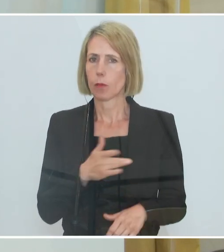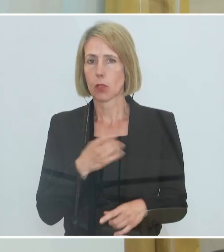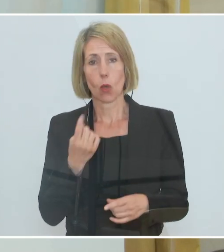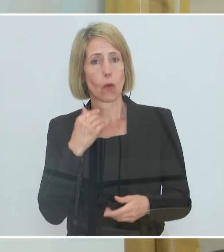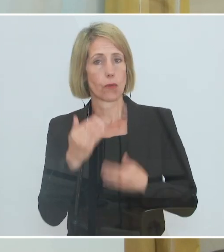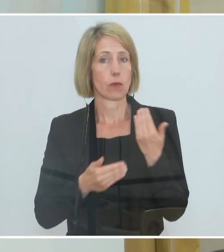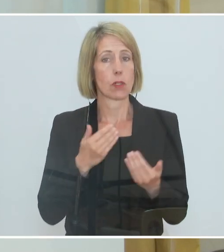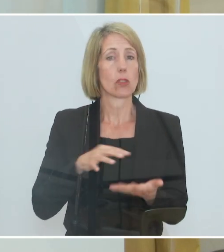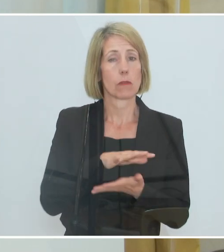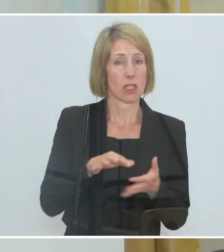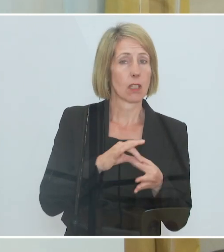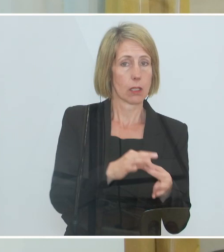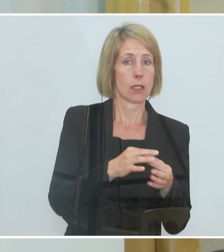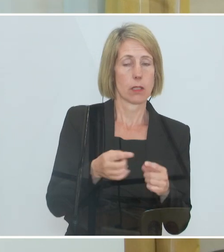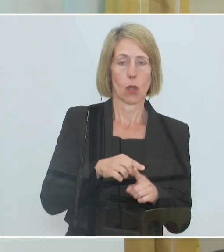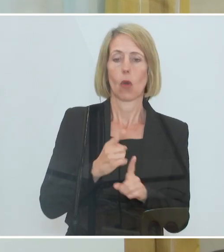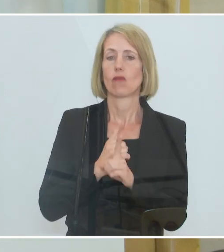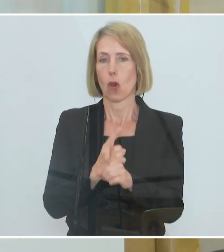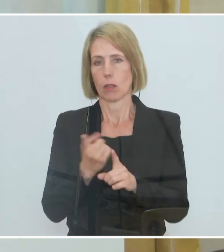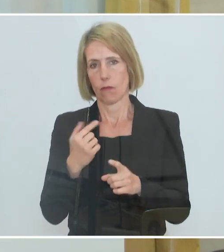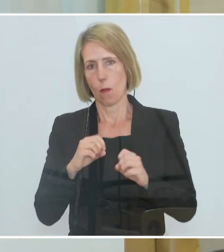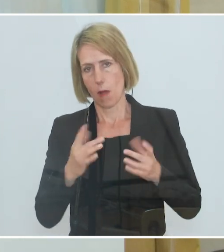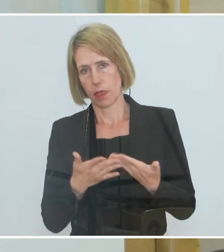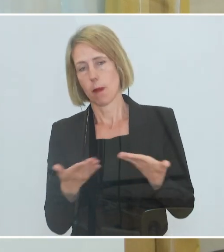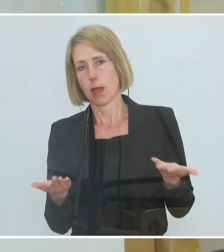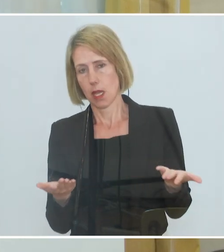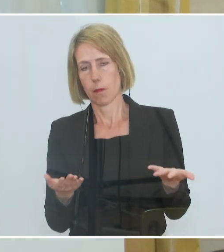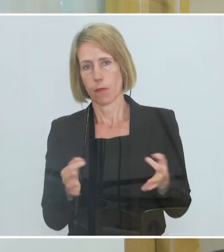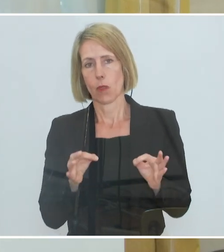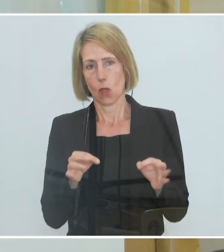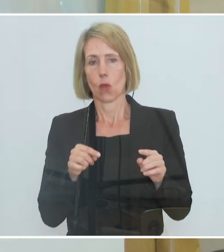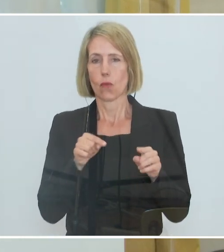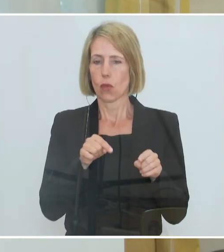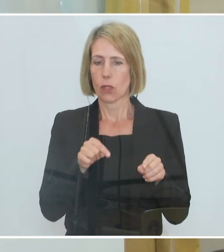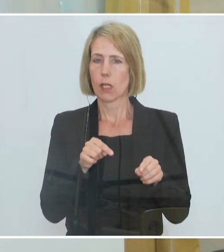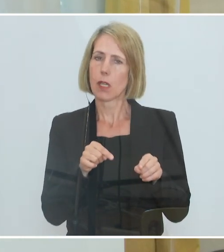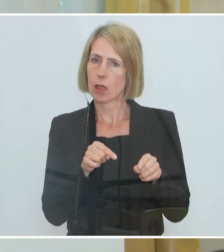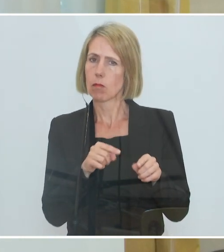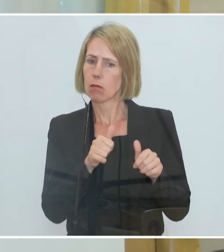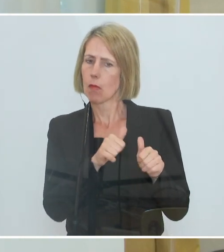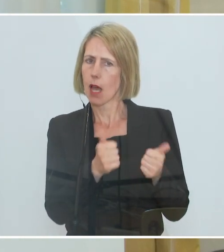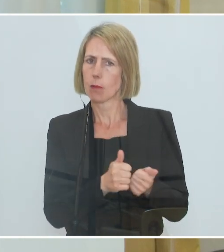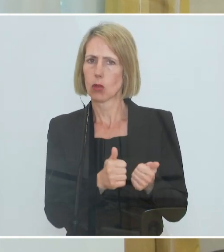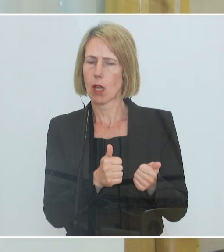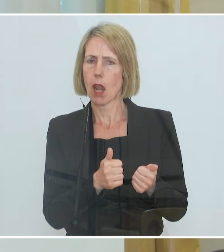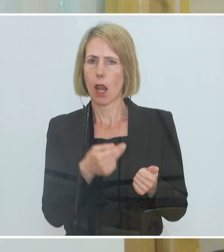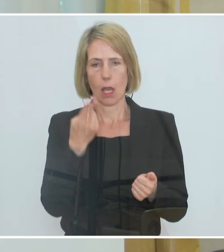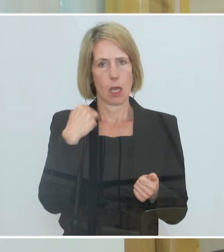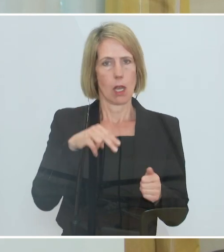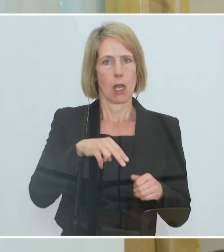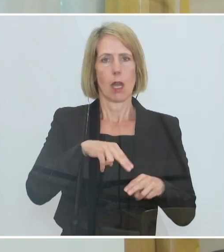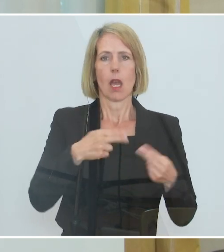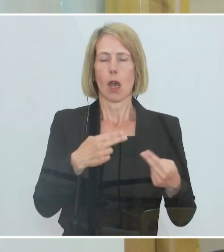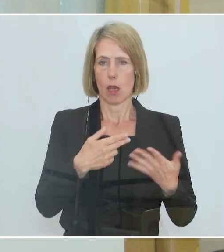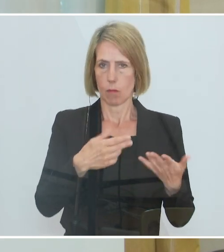wirtschaftlichen Krise und von den Folgen der Pandemie. Für die ist das eine Modell, das der Herr Bundesminister Kocher